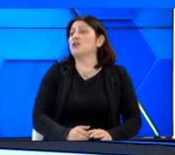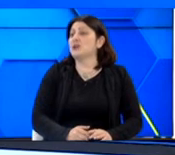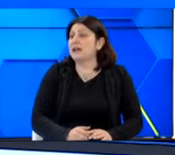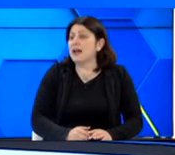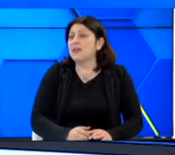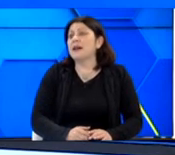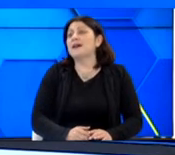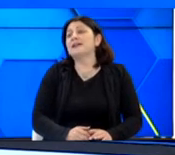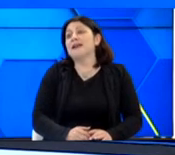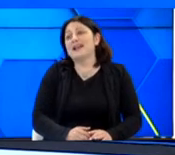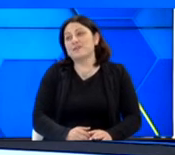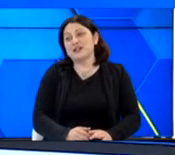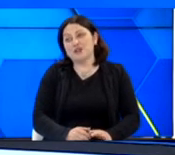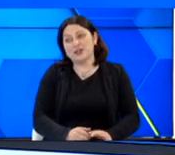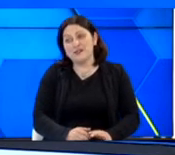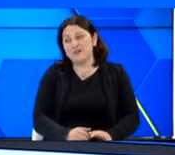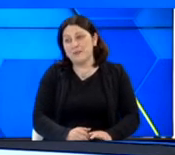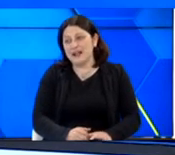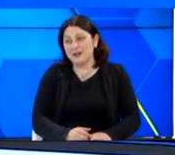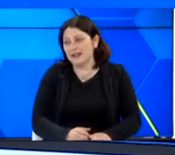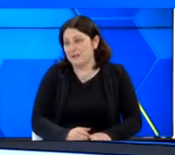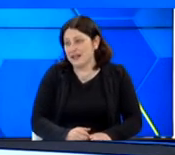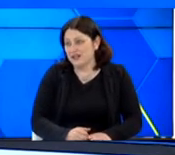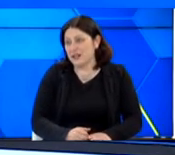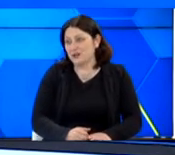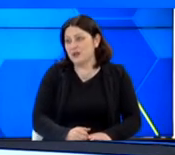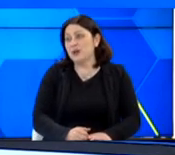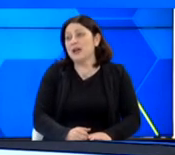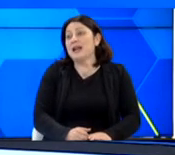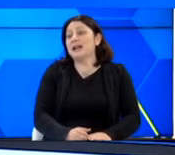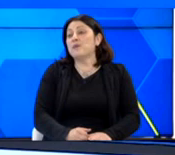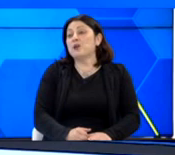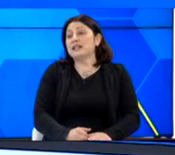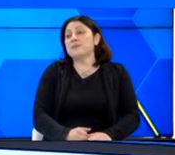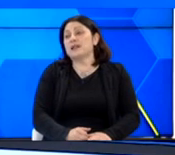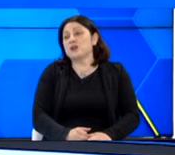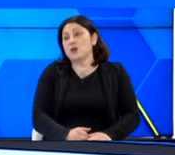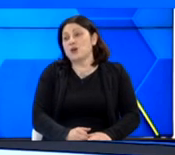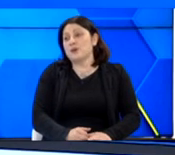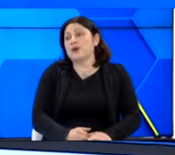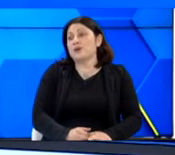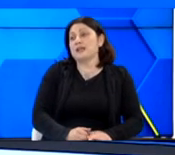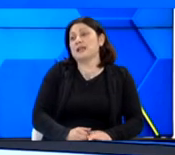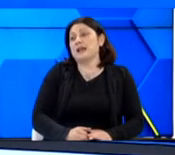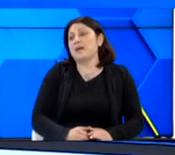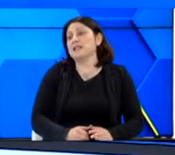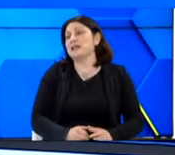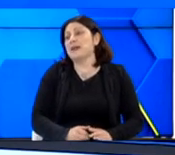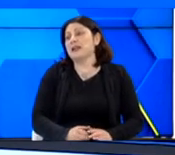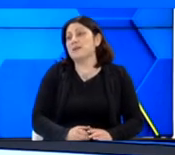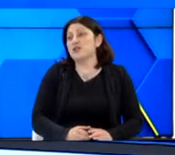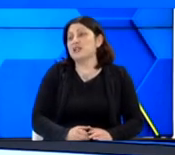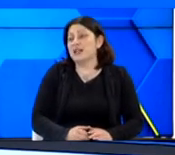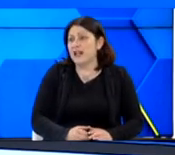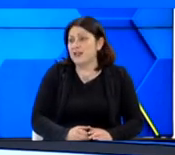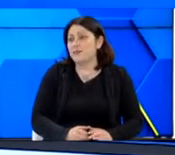πρώτη στην Ολυμπιάδα. Ελπίζω εδώ βέβαια πάλι να μην επαναληφθεί αυτό. Είναι πολύ σημαντικό ότι εμείς, για